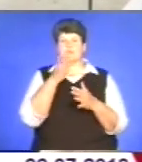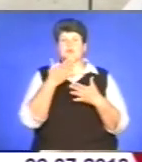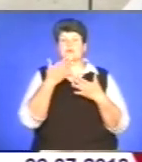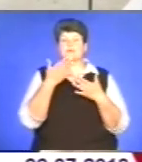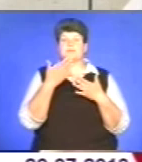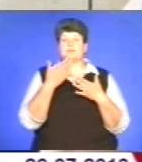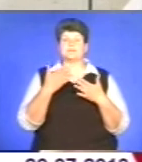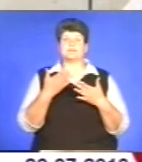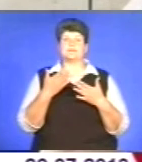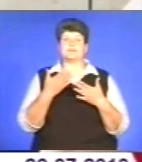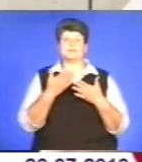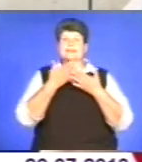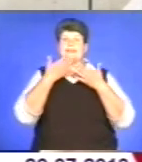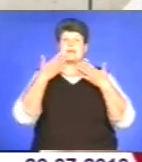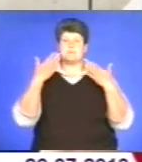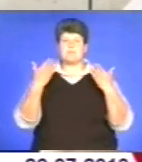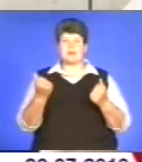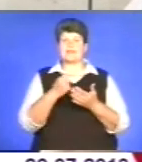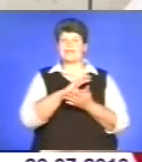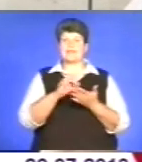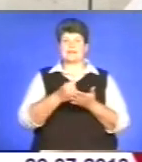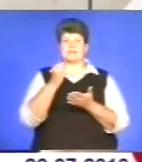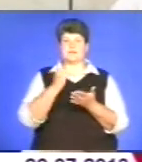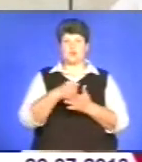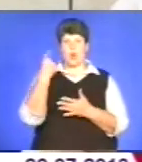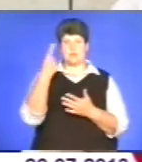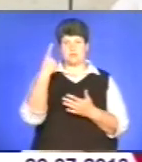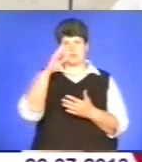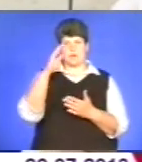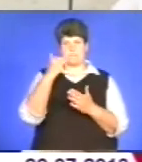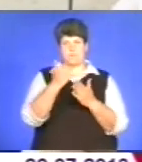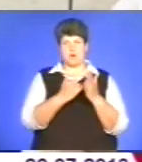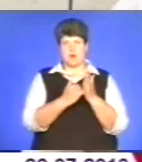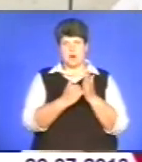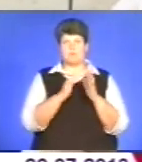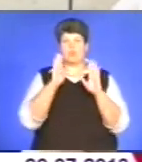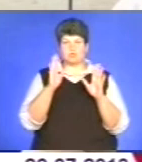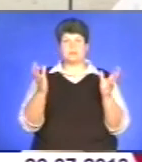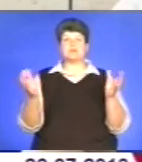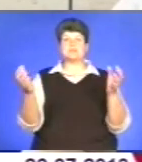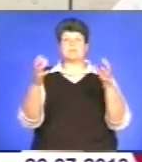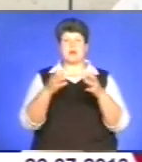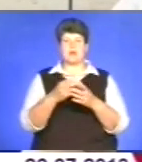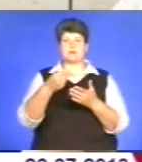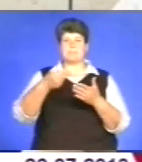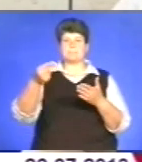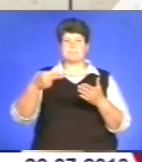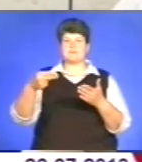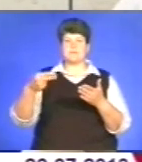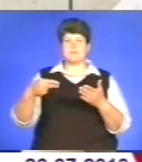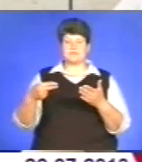немає незатверджена обласна програма. Будемо збирати підписи до прем'єр